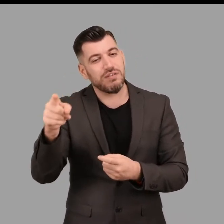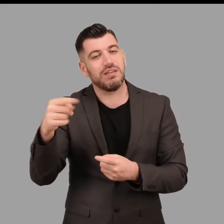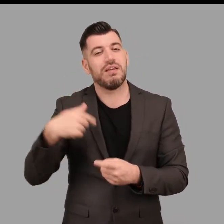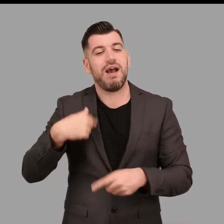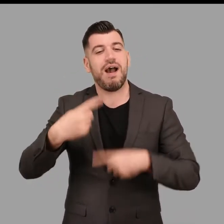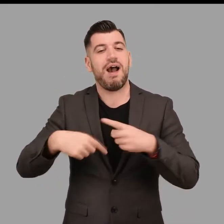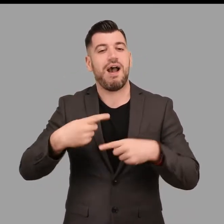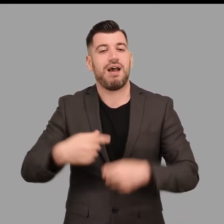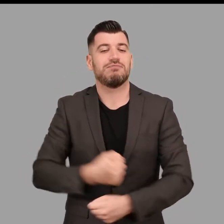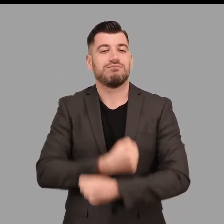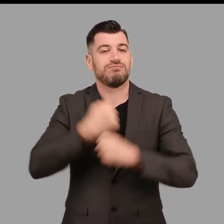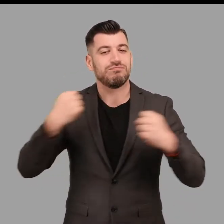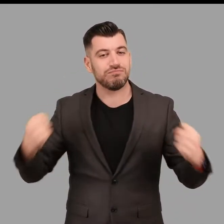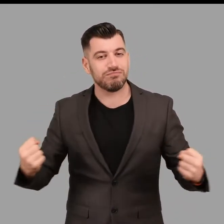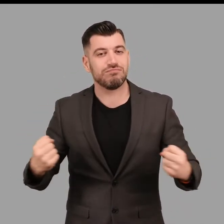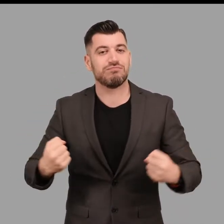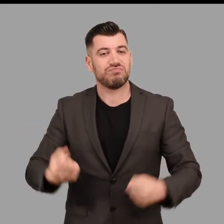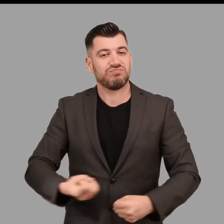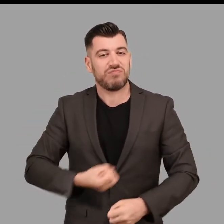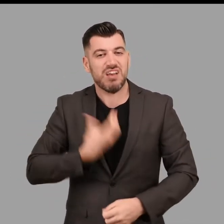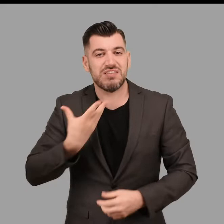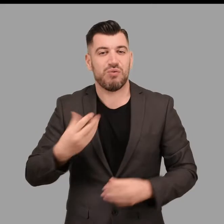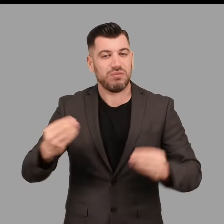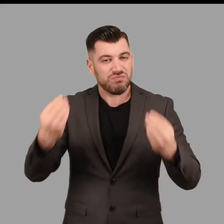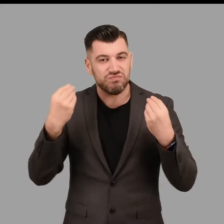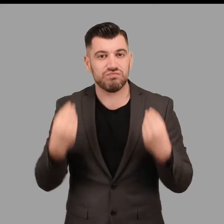έχοντας παράλληλα διαχρονικό χαρακτήρα.